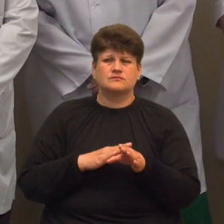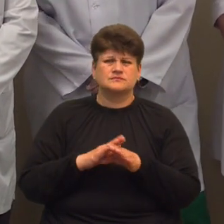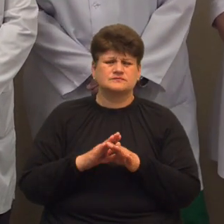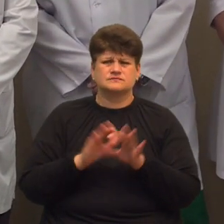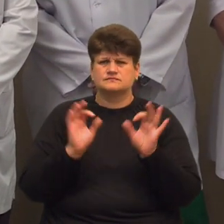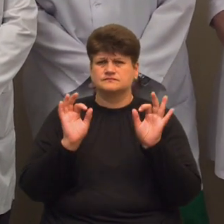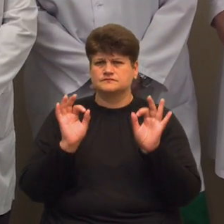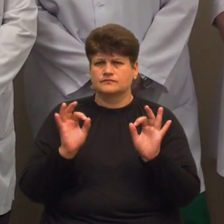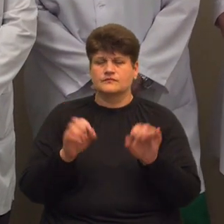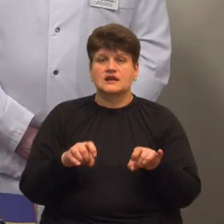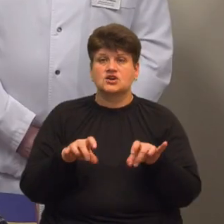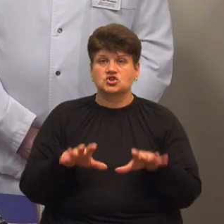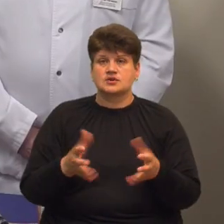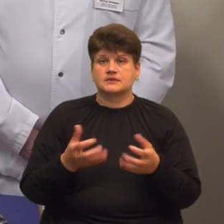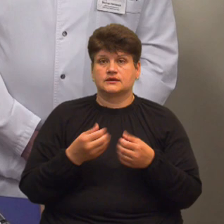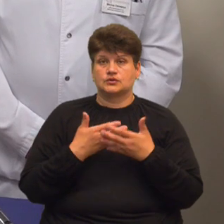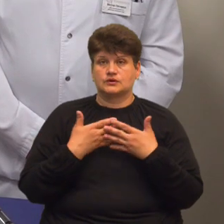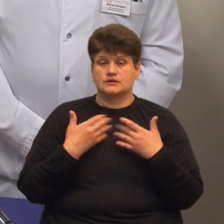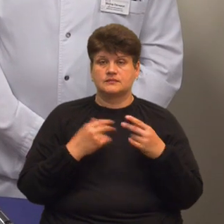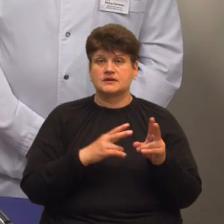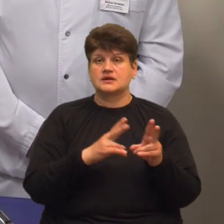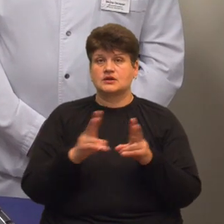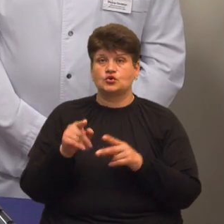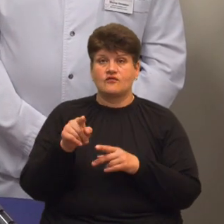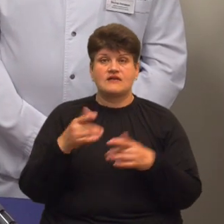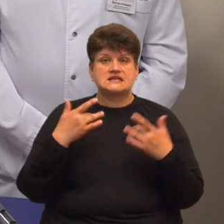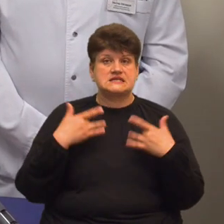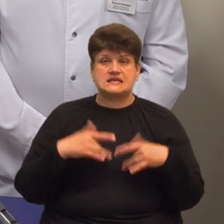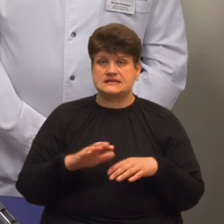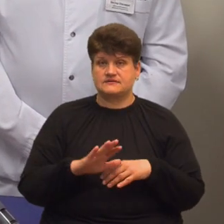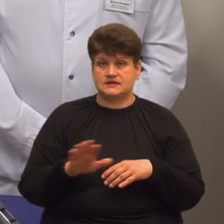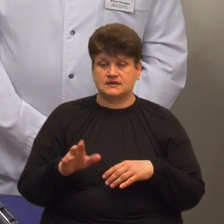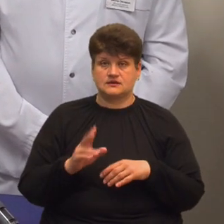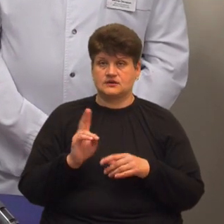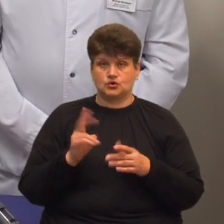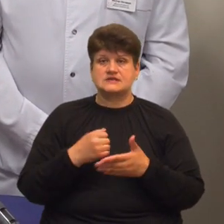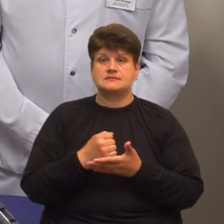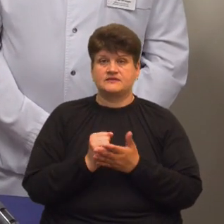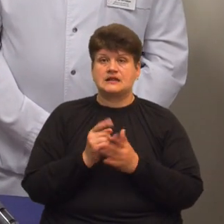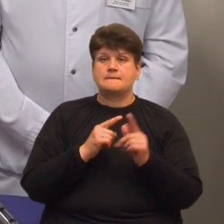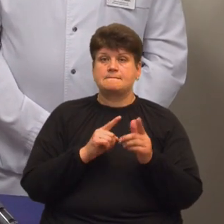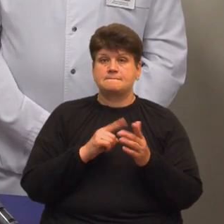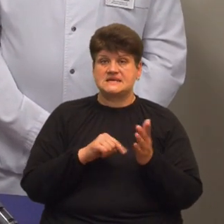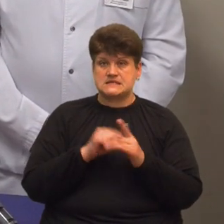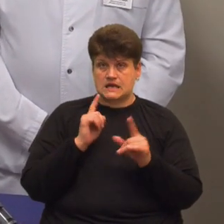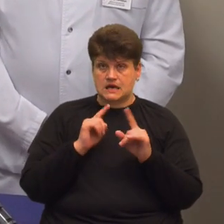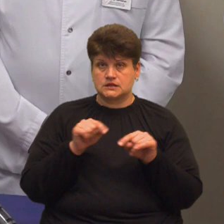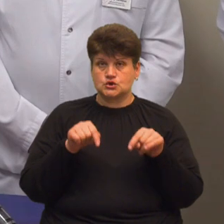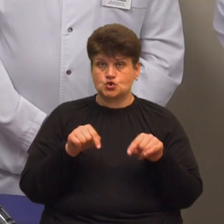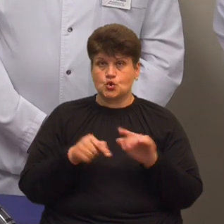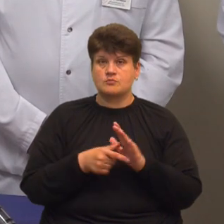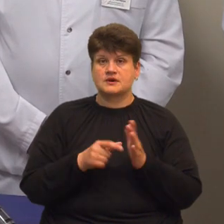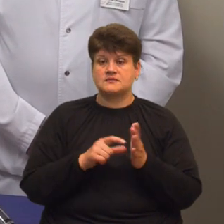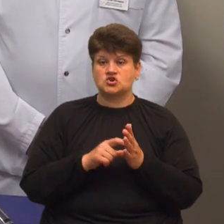рішення не прийнято. Ніхто вас не звільнить, ніхто, це підтвердила і міська рада, ви з цього приміщення